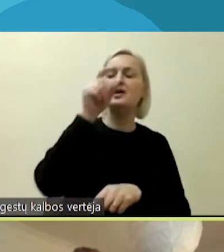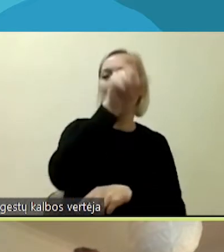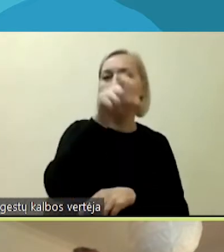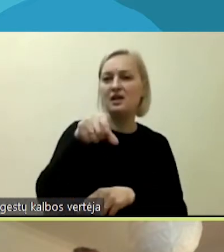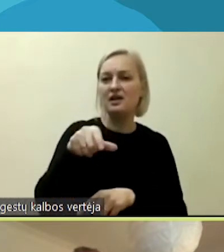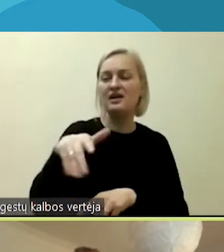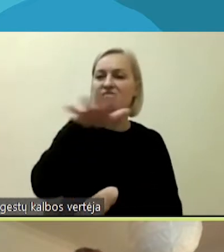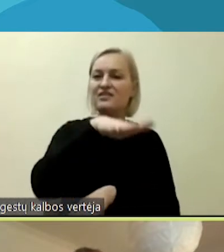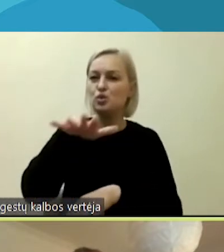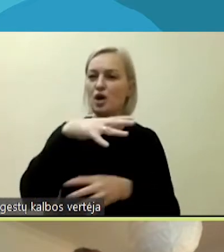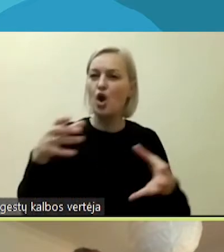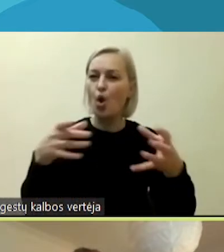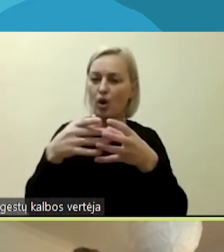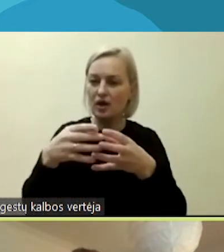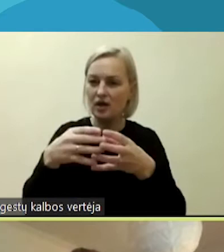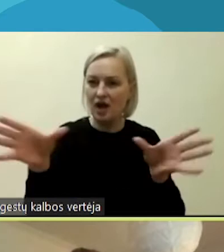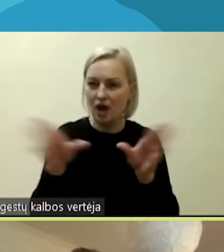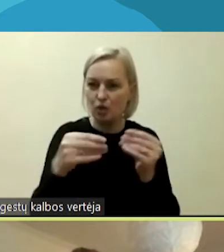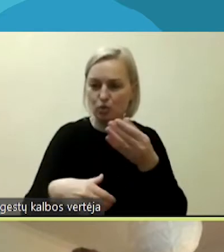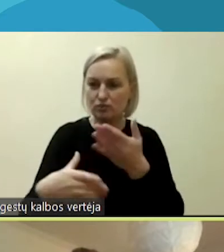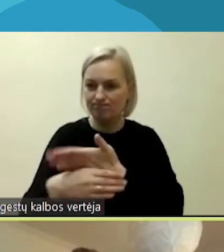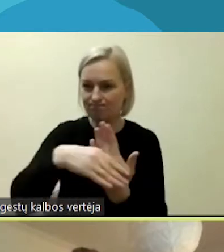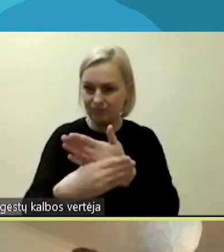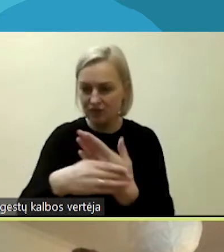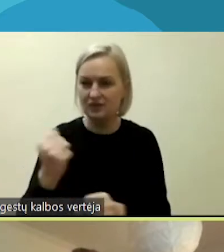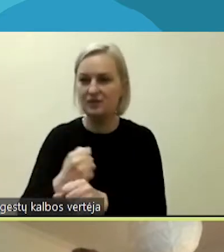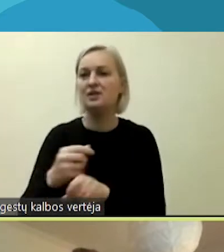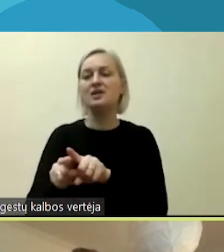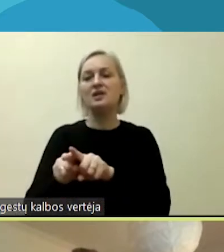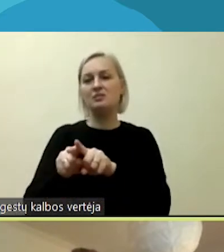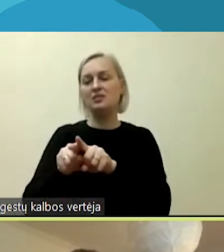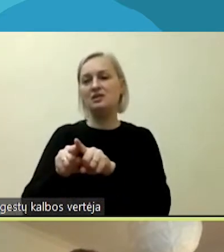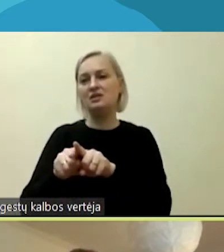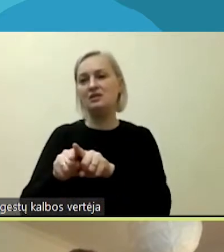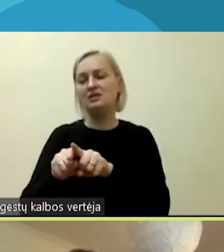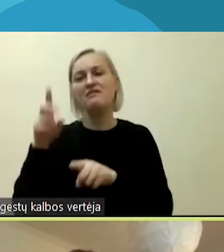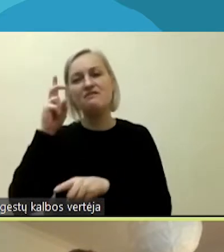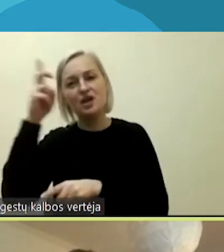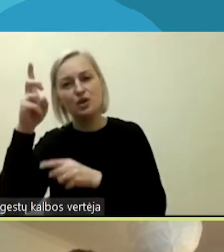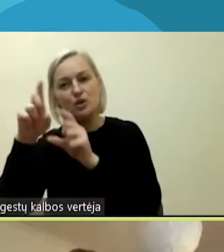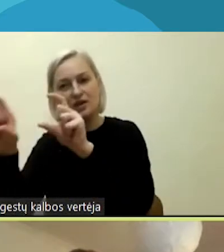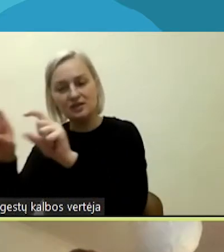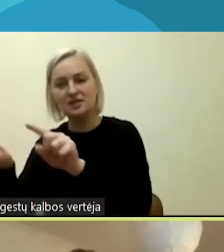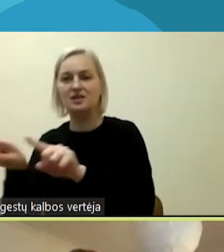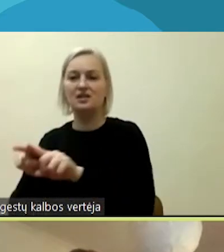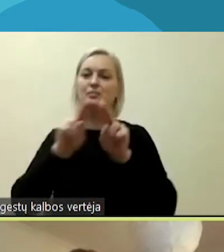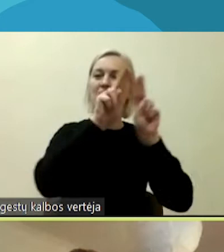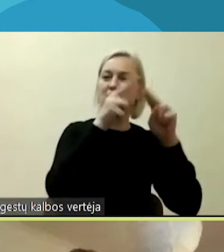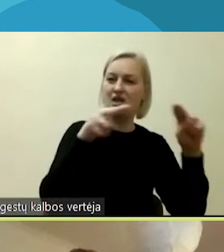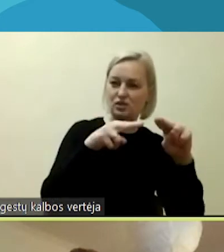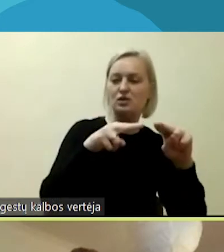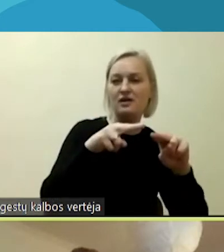organizacijomis, tarp vyriausybinėmis organizacijomis ir visomis nacionalinėmis institucijomis visoje